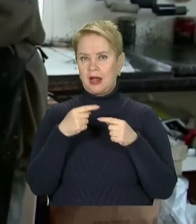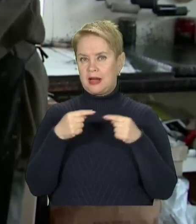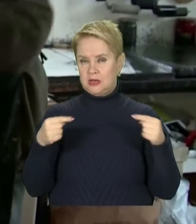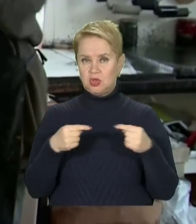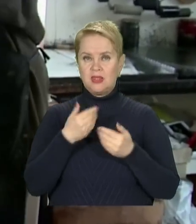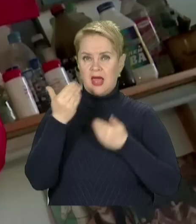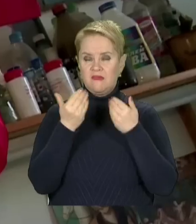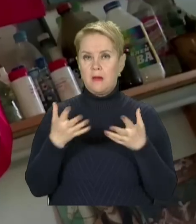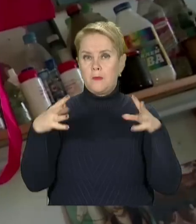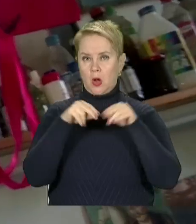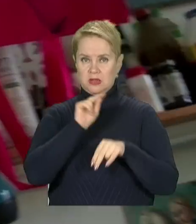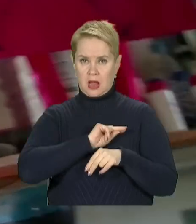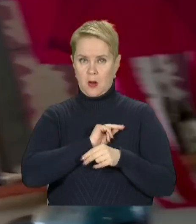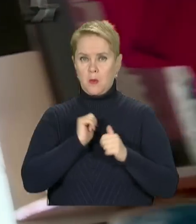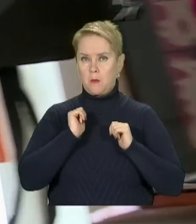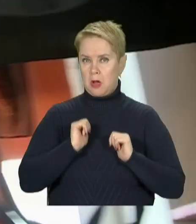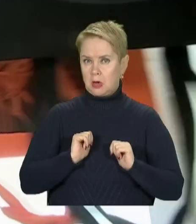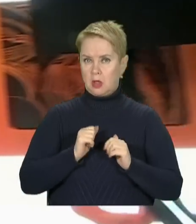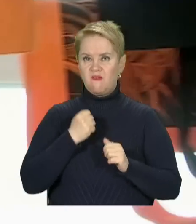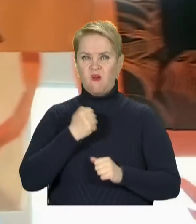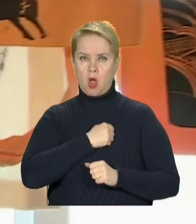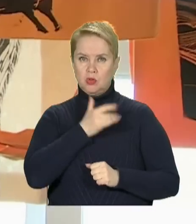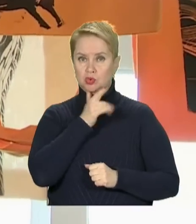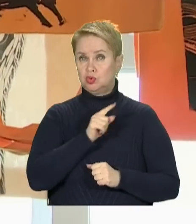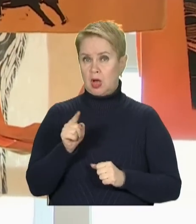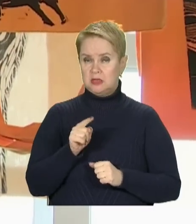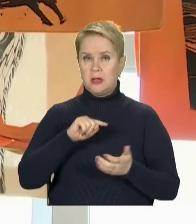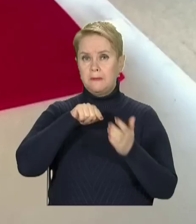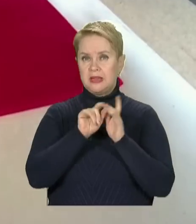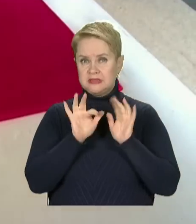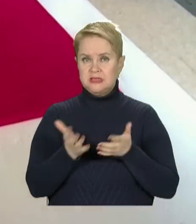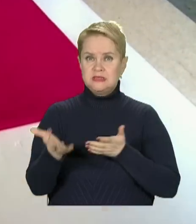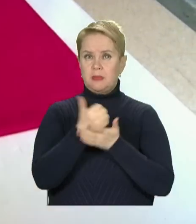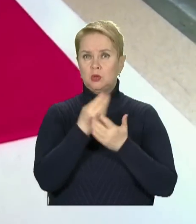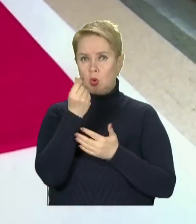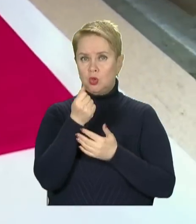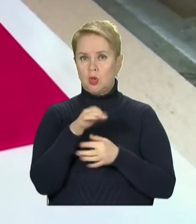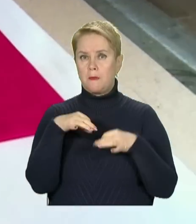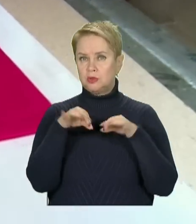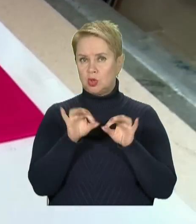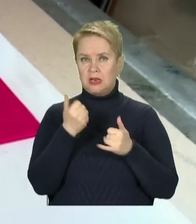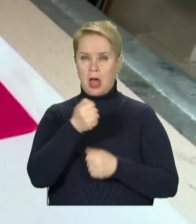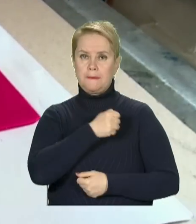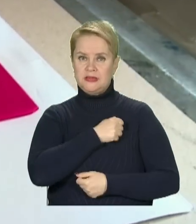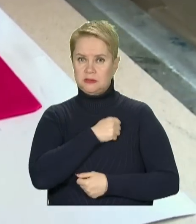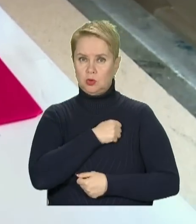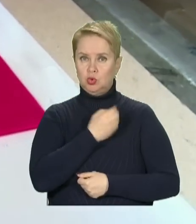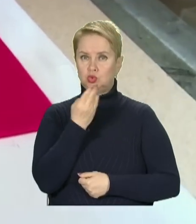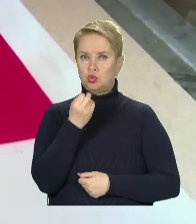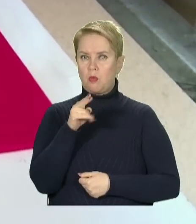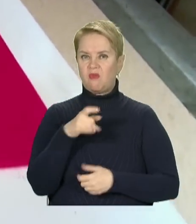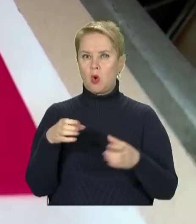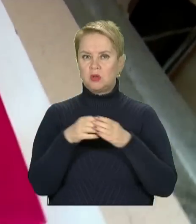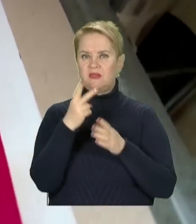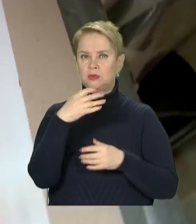виставці поєднані роботи мирного і повоєнного часу. Мета заходу – зібрати гроші на позашляховик для бійців штурмової